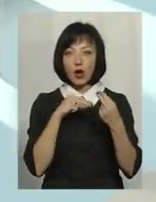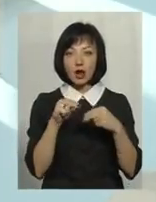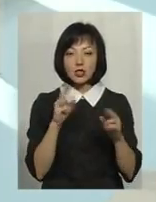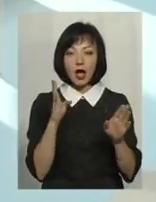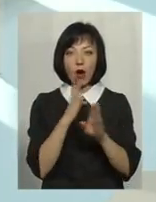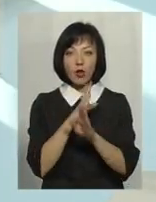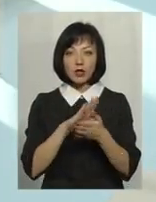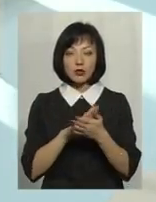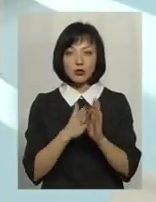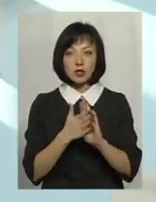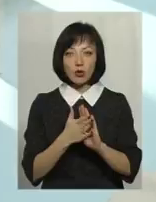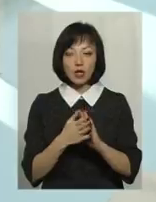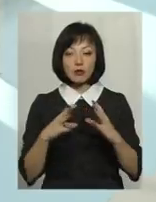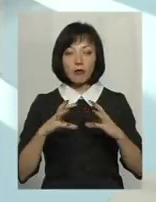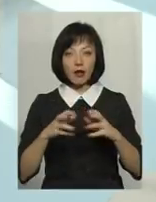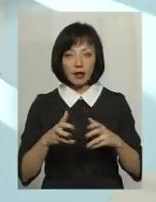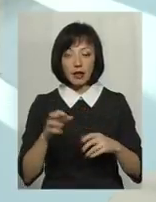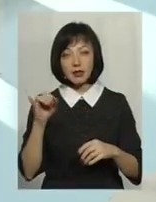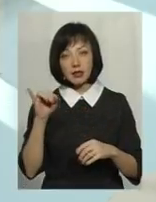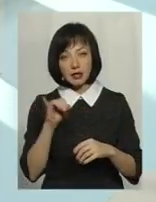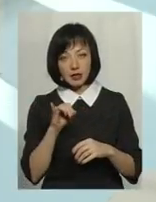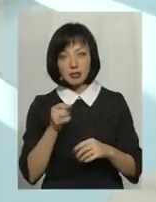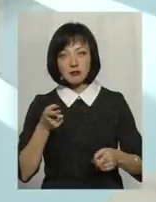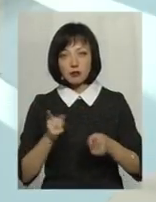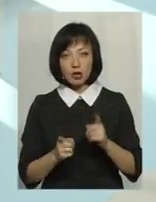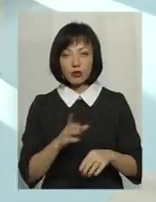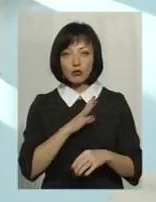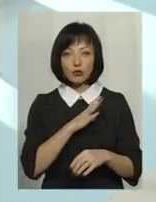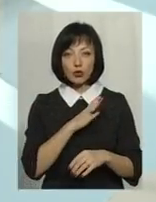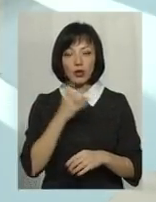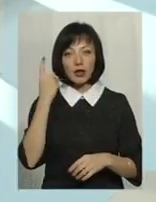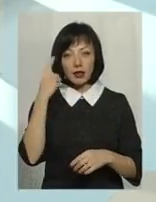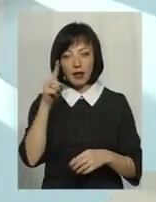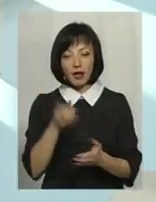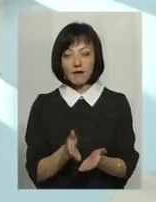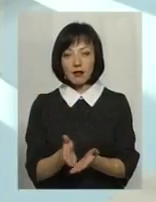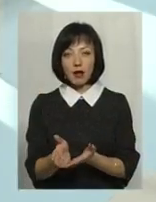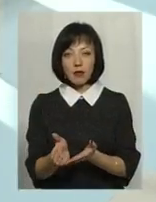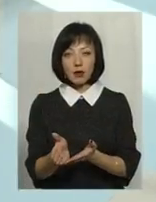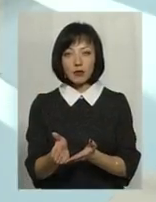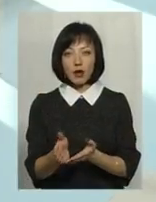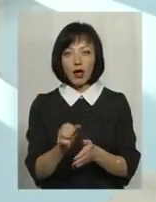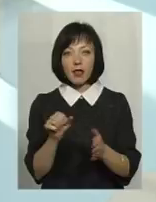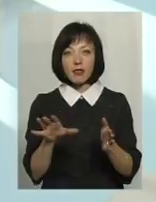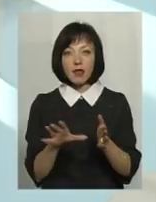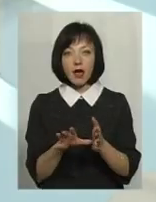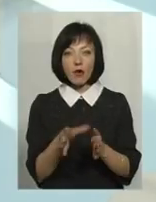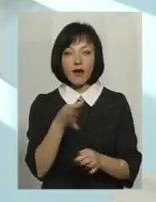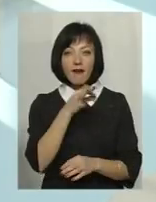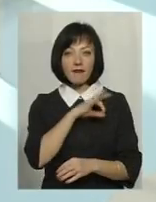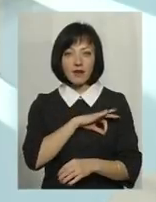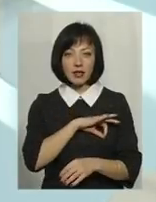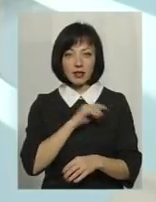екологічну систему планети. І звичайно, також були ідеї в напрямку енергоефективності.